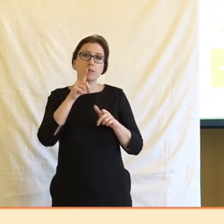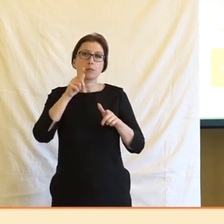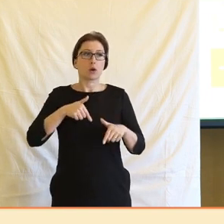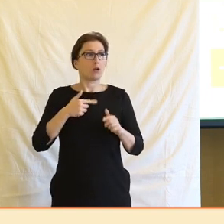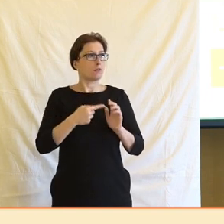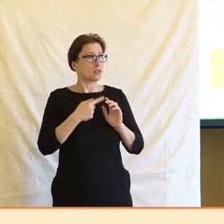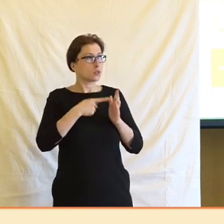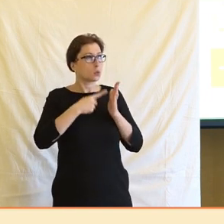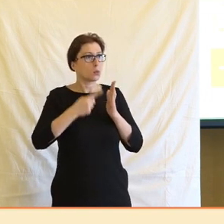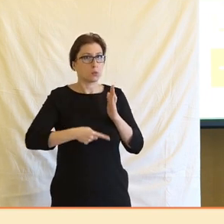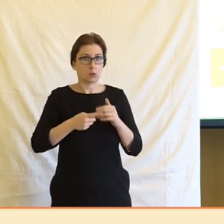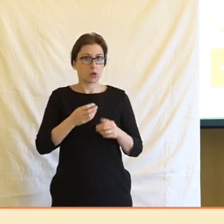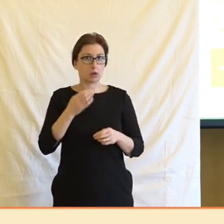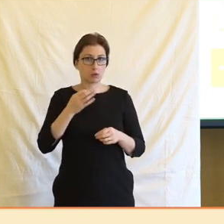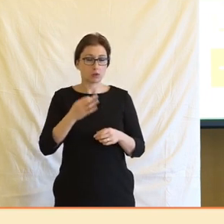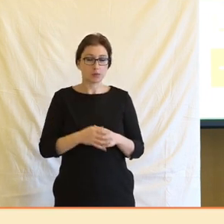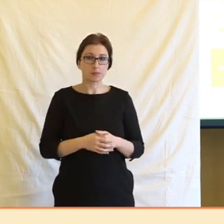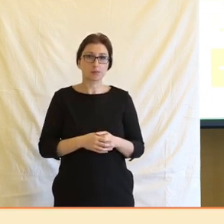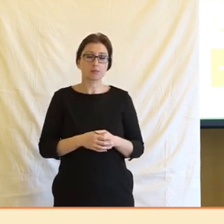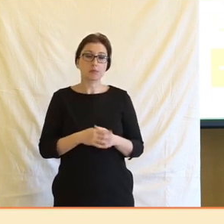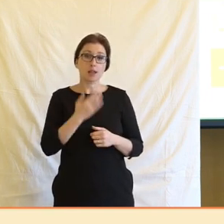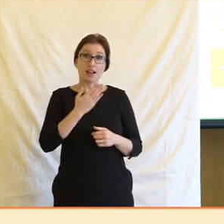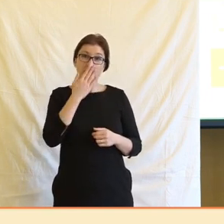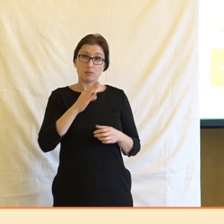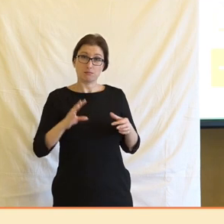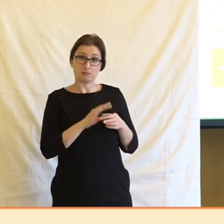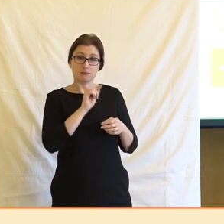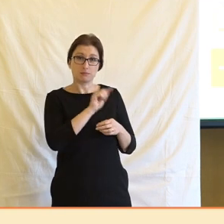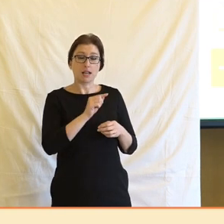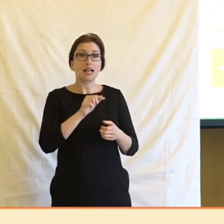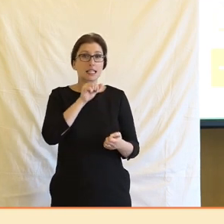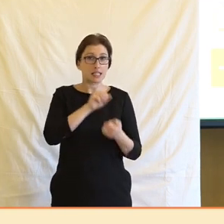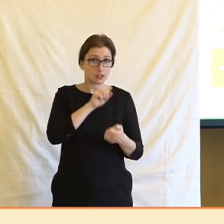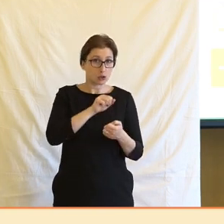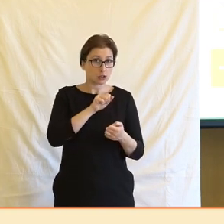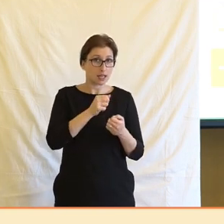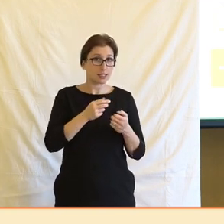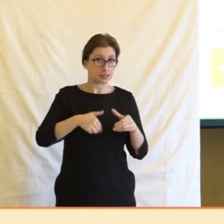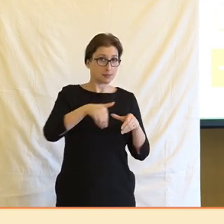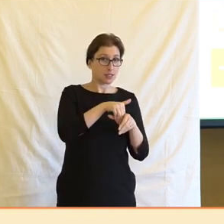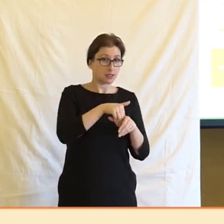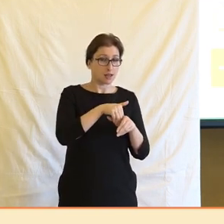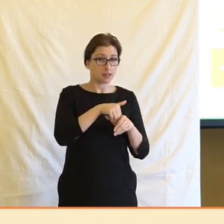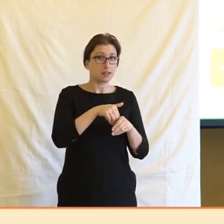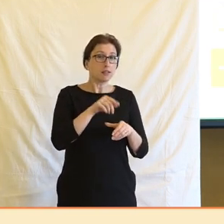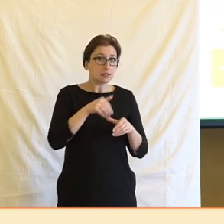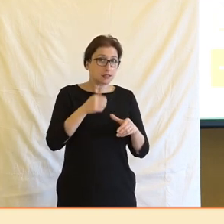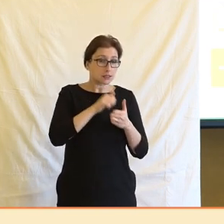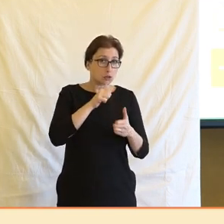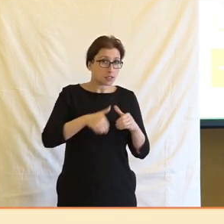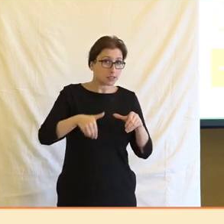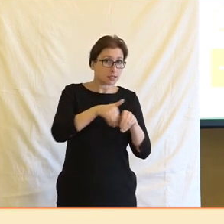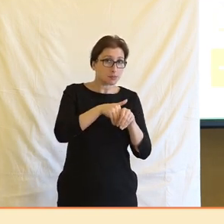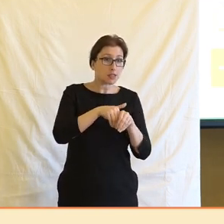a současně to, jak to vlastně tady vstupuje do kontrastu toho zaměstnání, přestože vlastně ta jistota